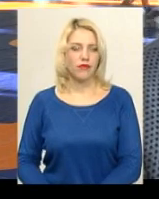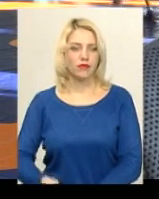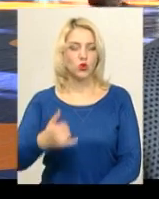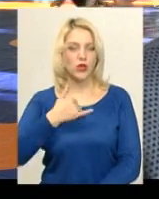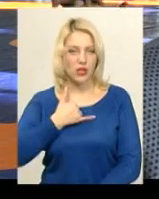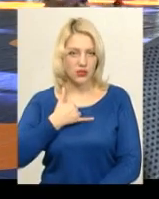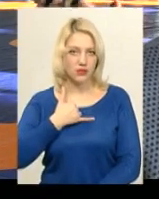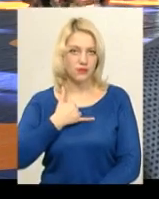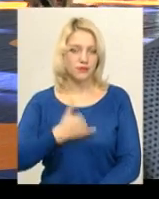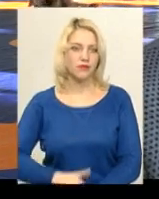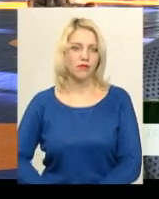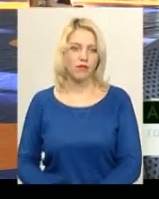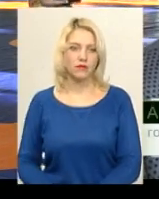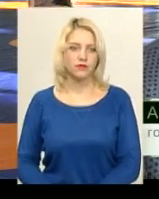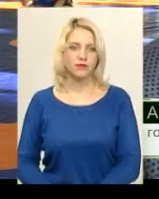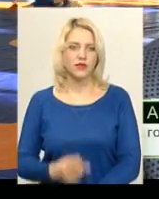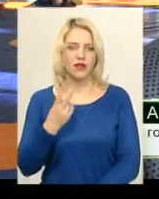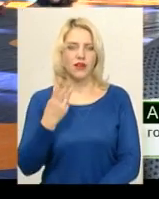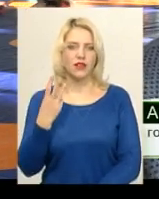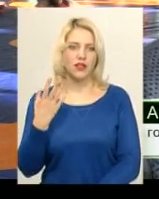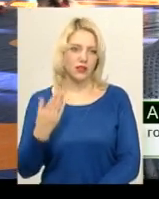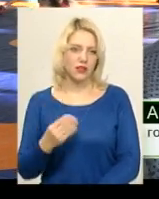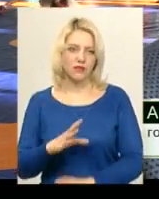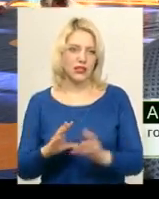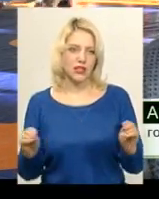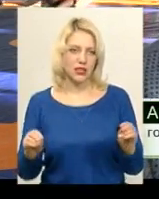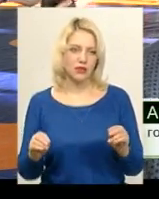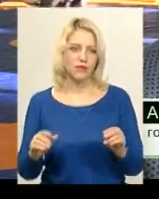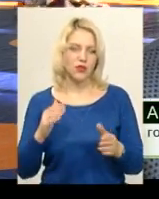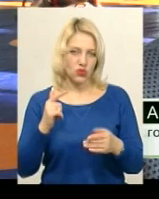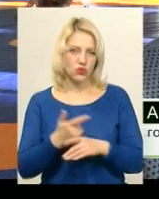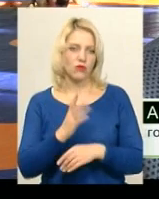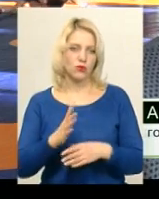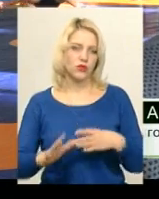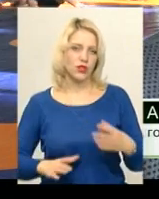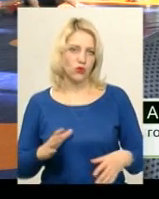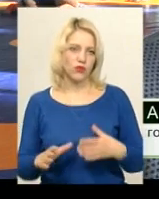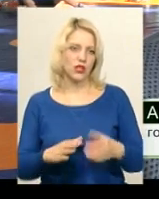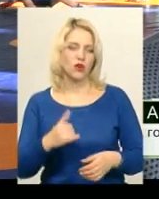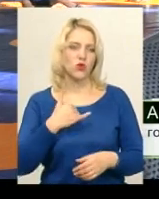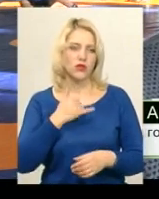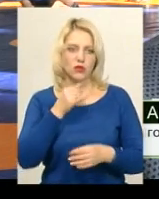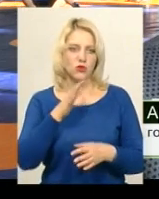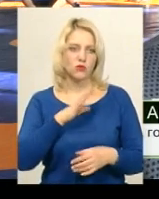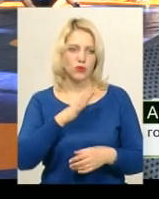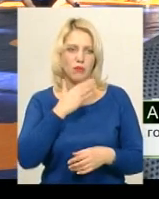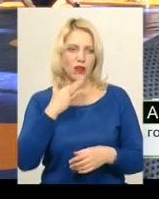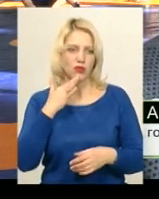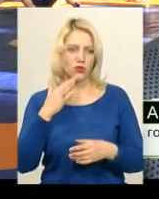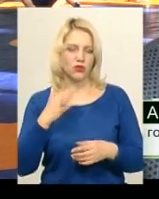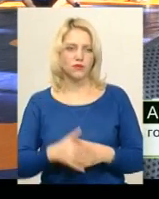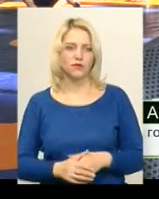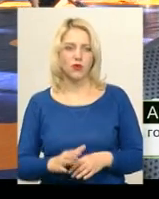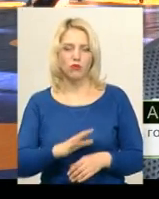2-3 дні і йдуть знову тренування, в нас не може багато бути